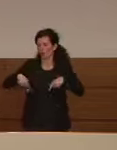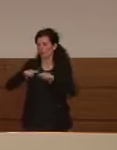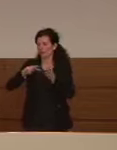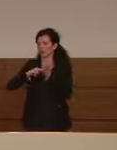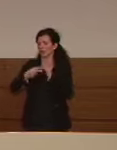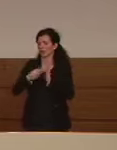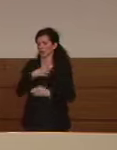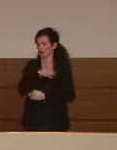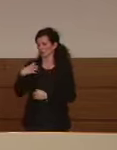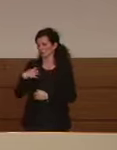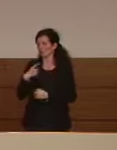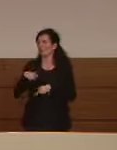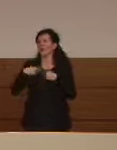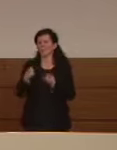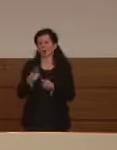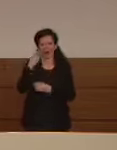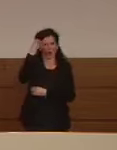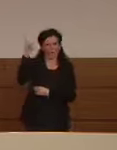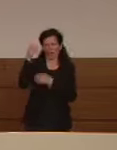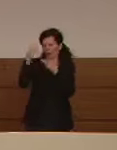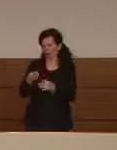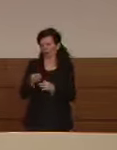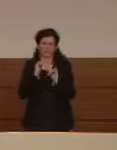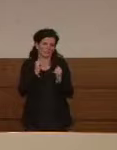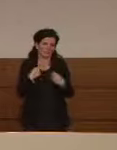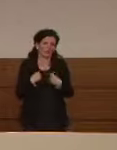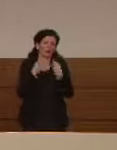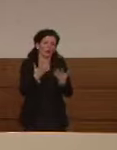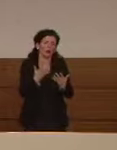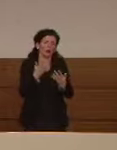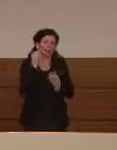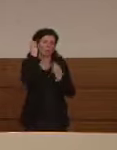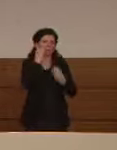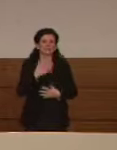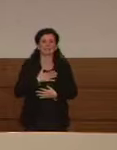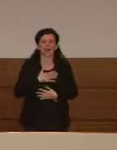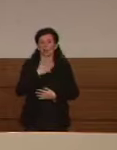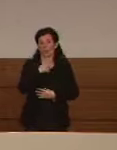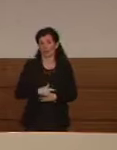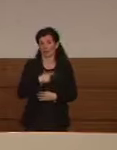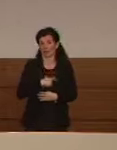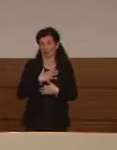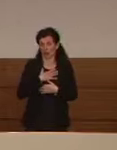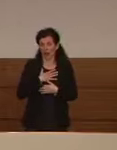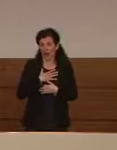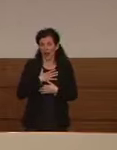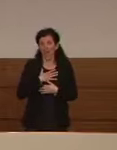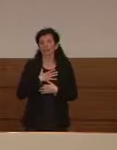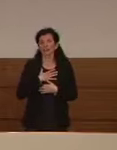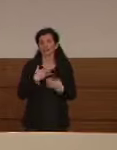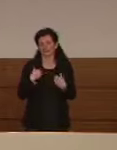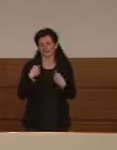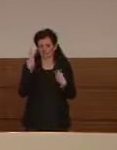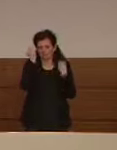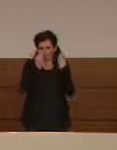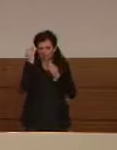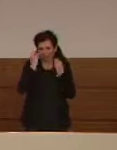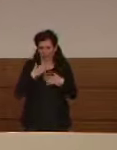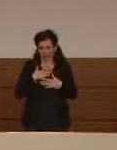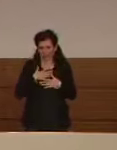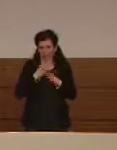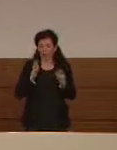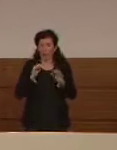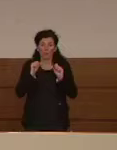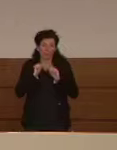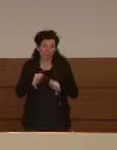io le do in questo momento un parere mio personale che penso però penso che possa essere